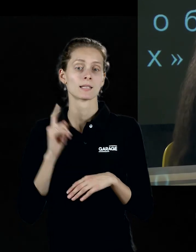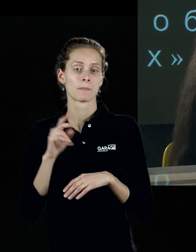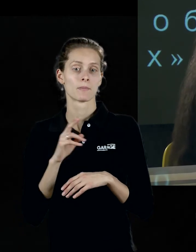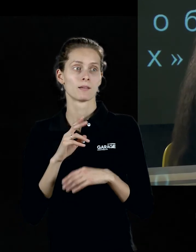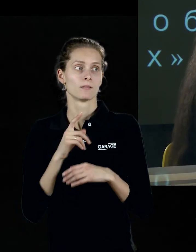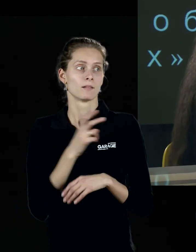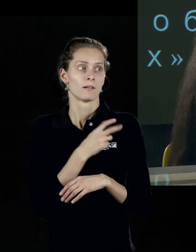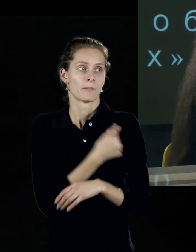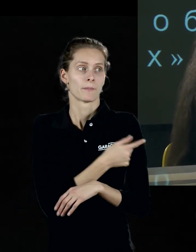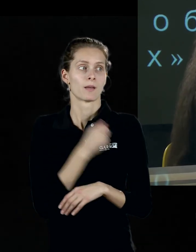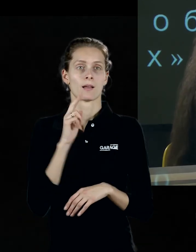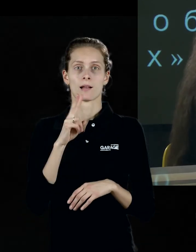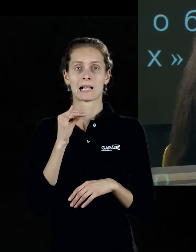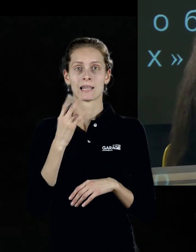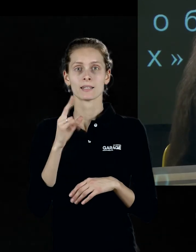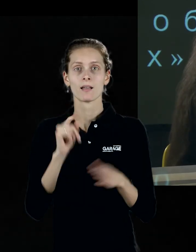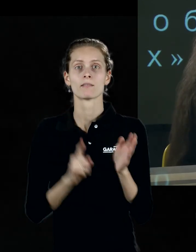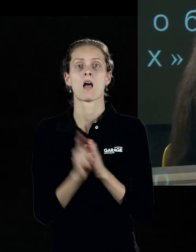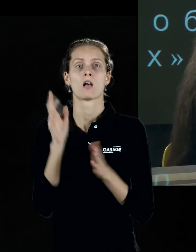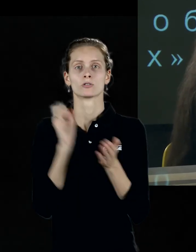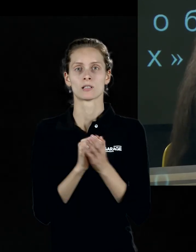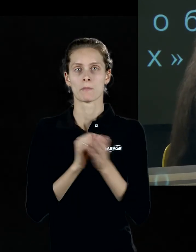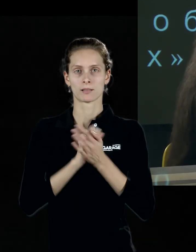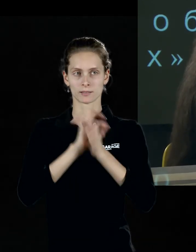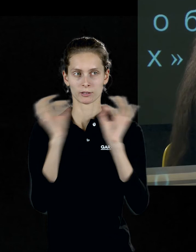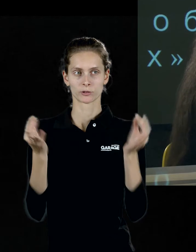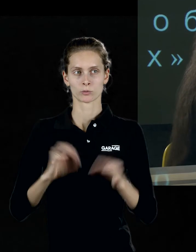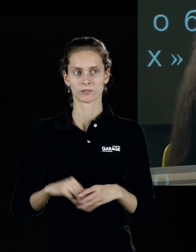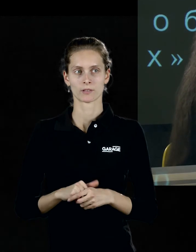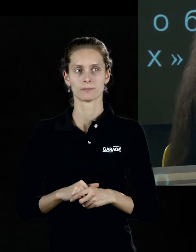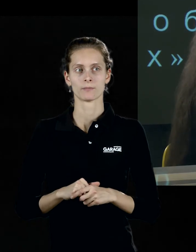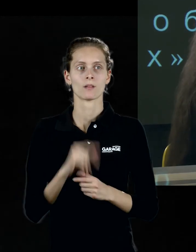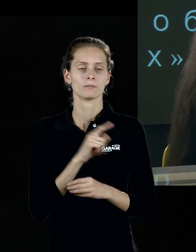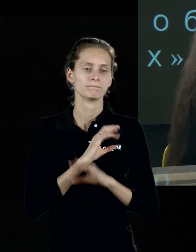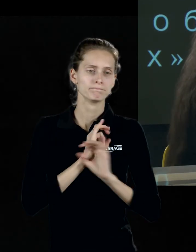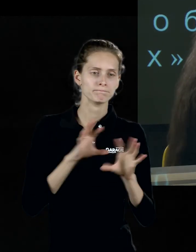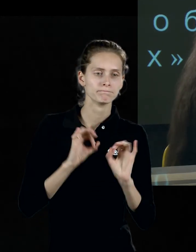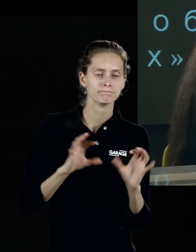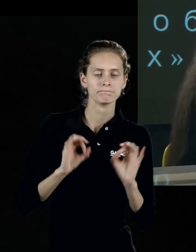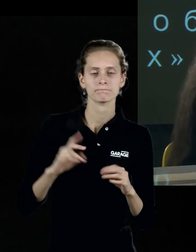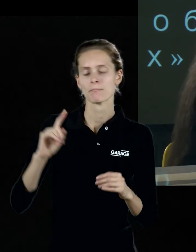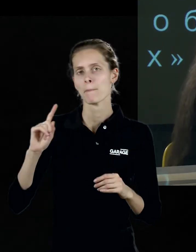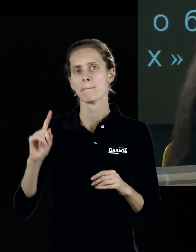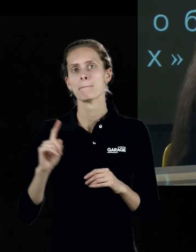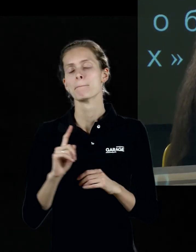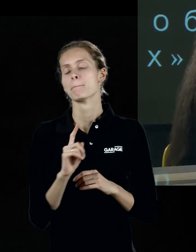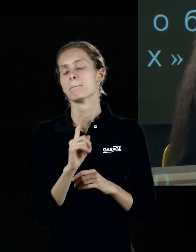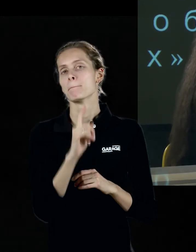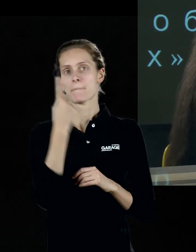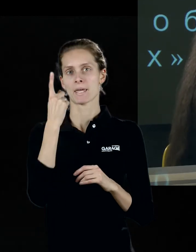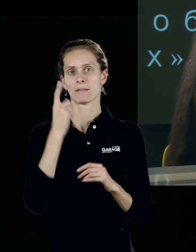искусством, потому что это была терапия, была разрядка. И описал такую первую обойму